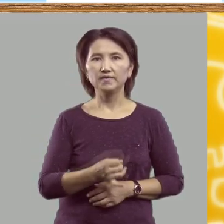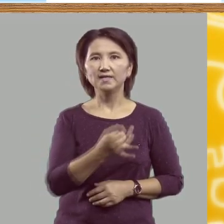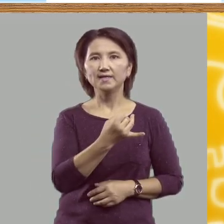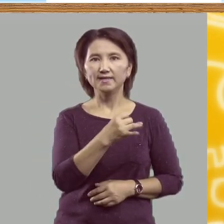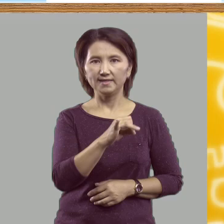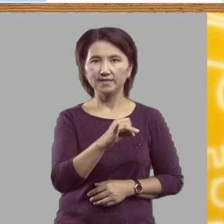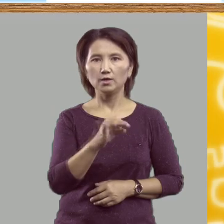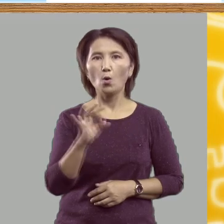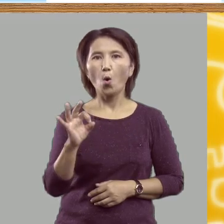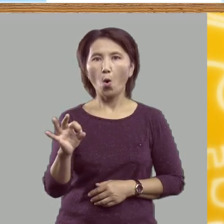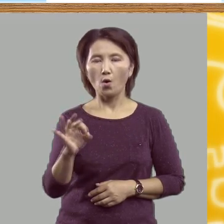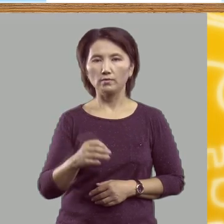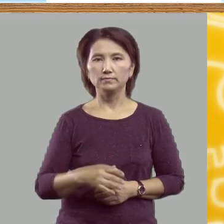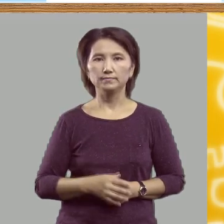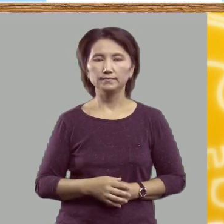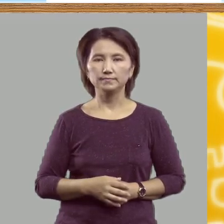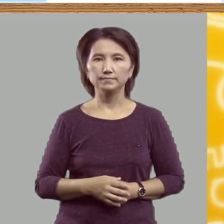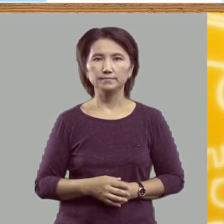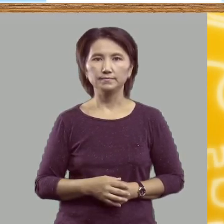И, О.